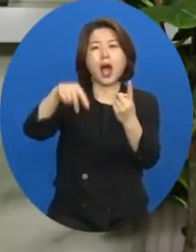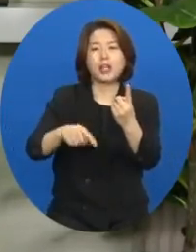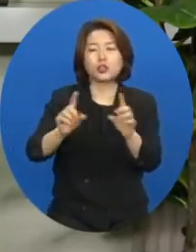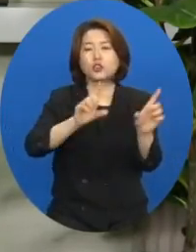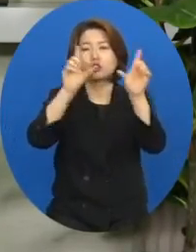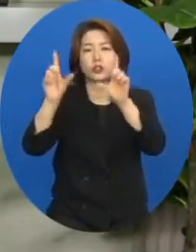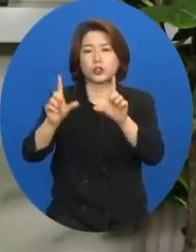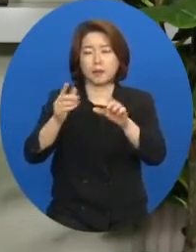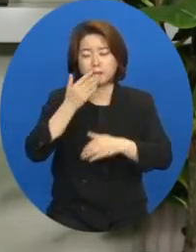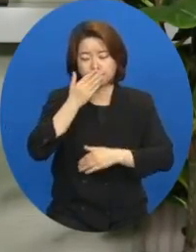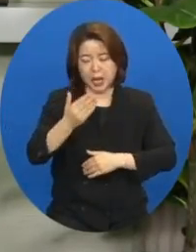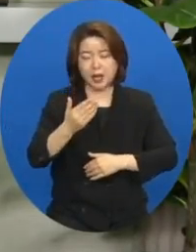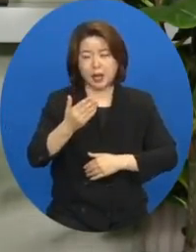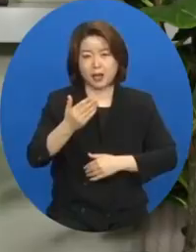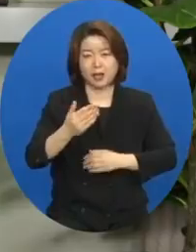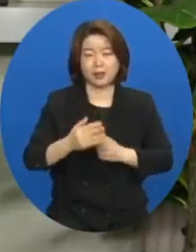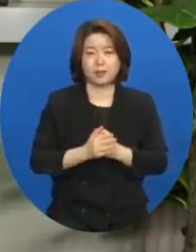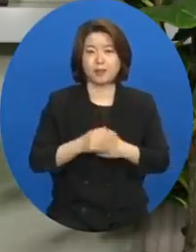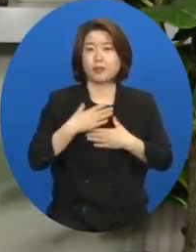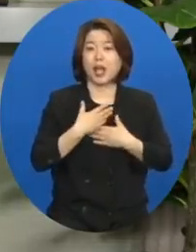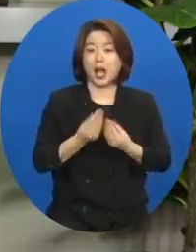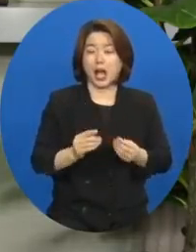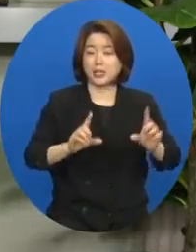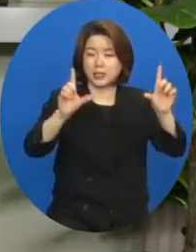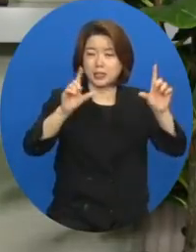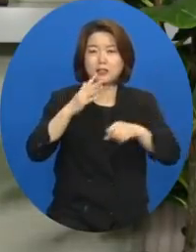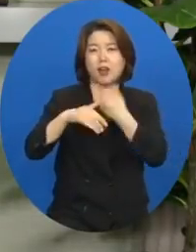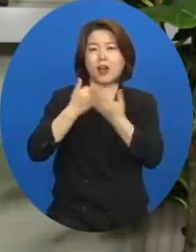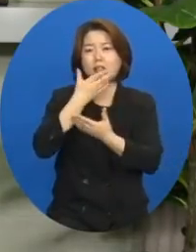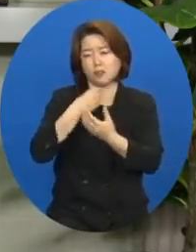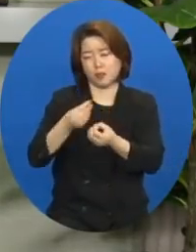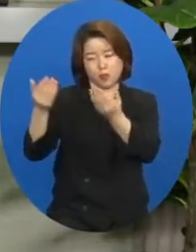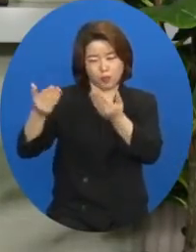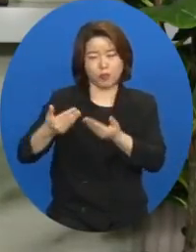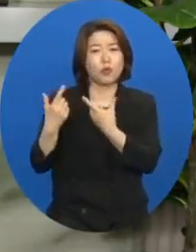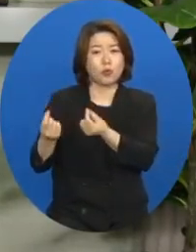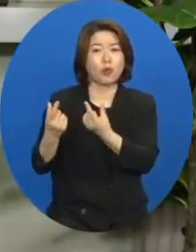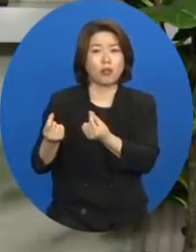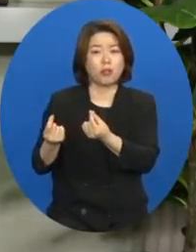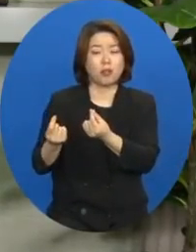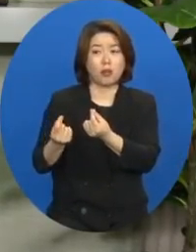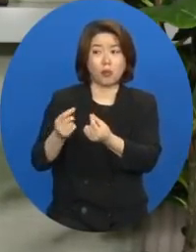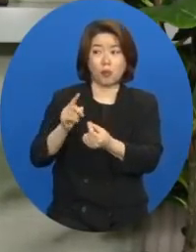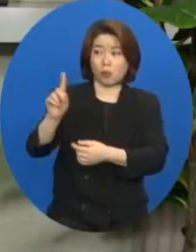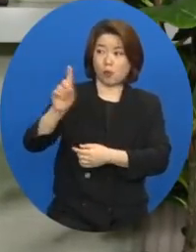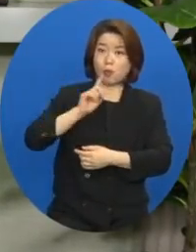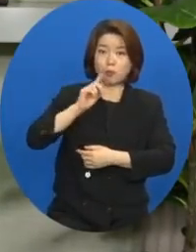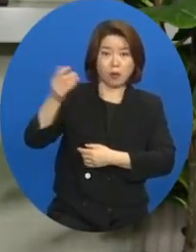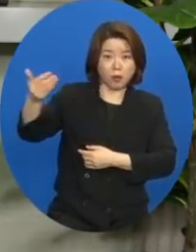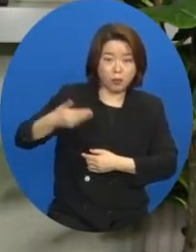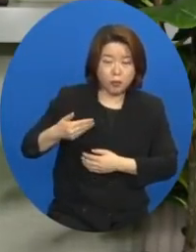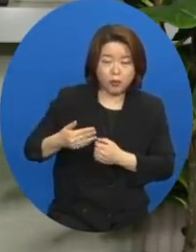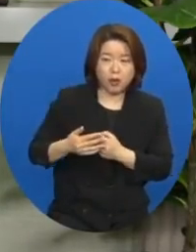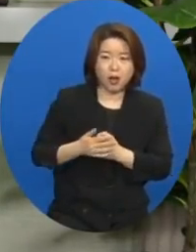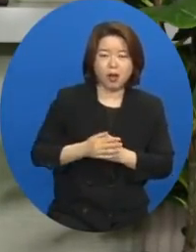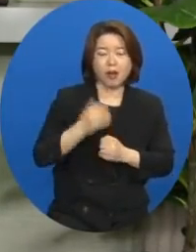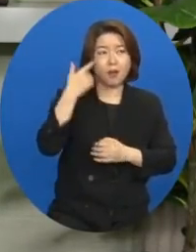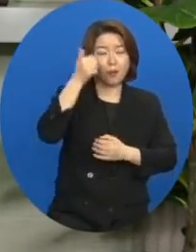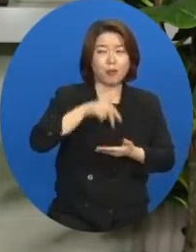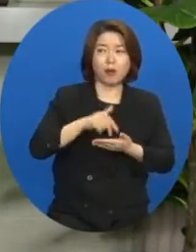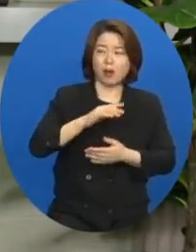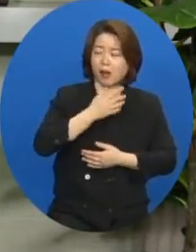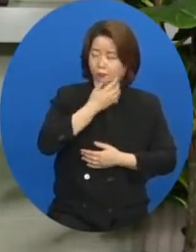있습니다. 안식일은 하나님의 축복입니다. 그런 말을 해서 너무너무 창피했다는